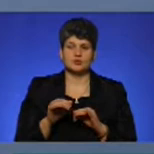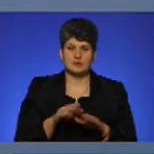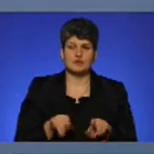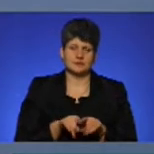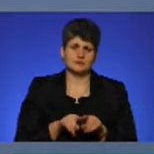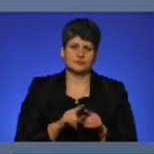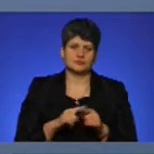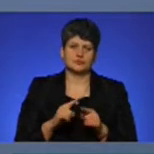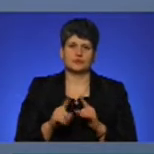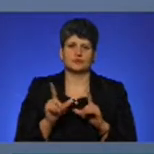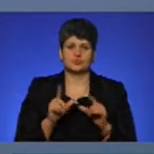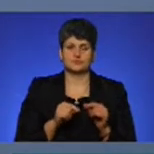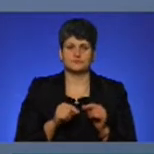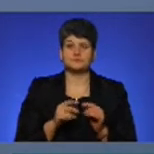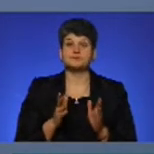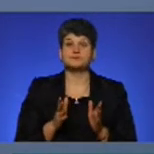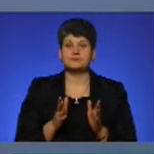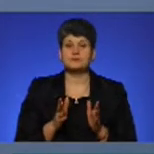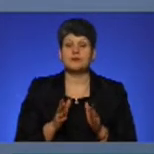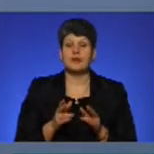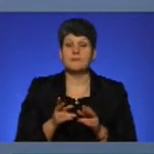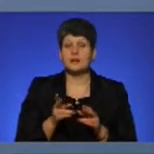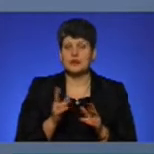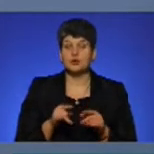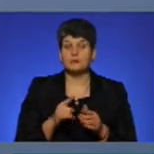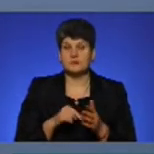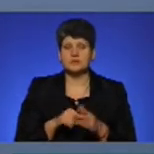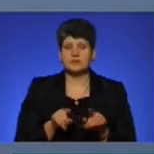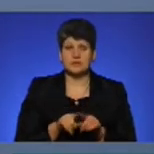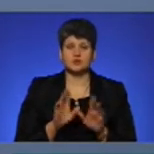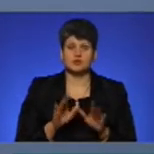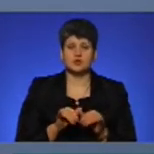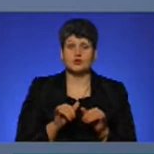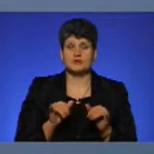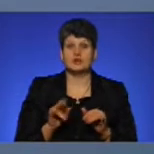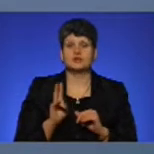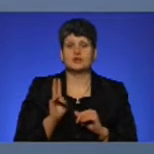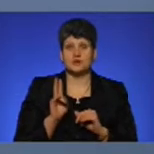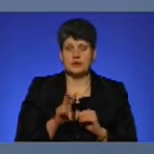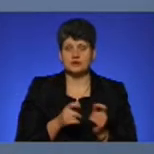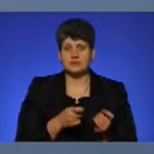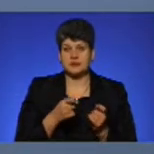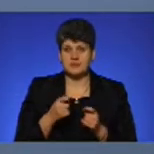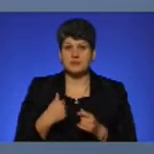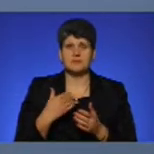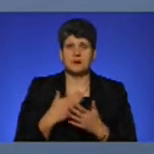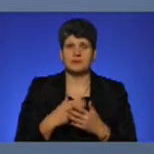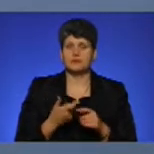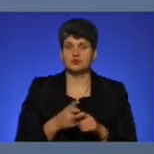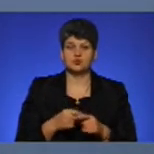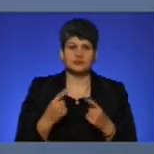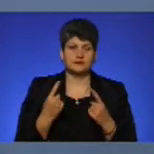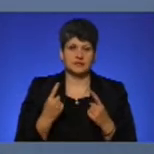так само вийдуть на лінію. А паралельно місто так само буде розвивати і тролейбусні перевазення, тому що ми маємо дуже велику і